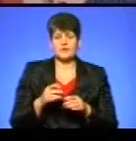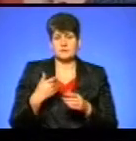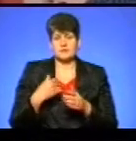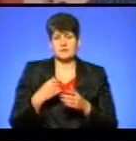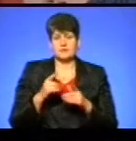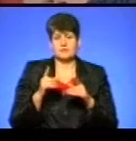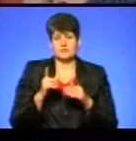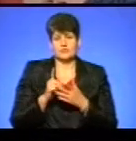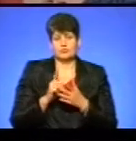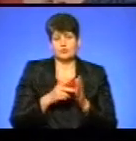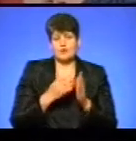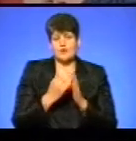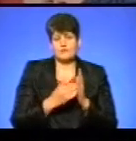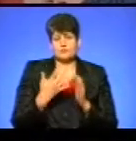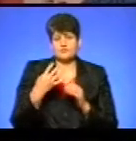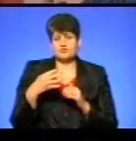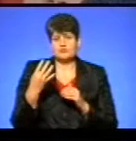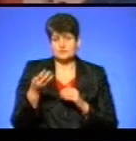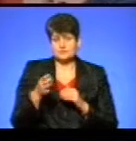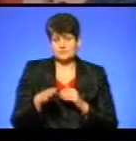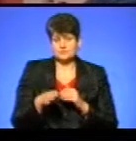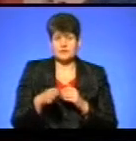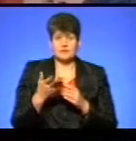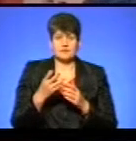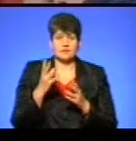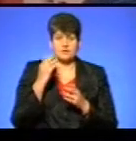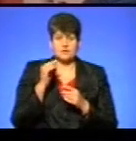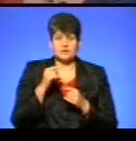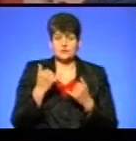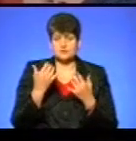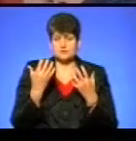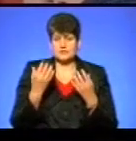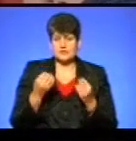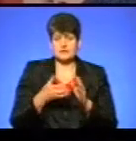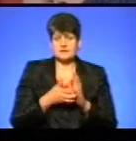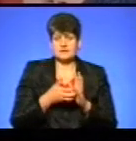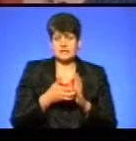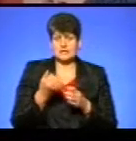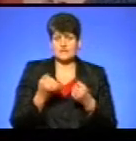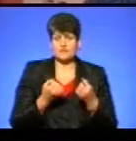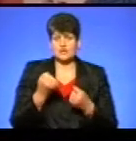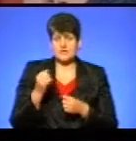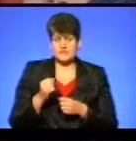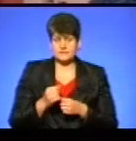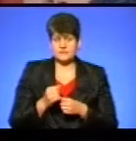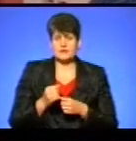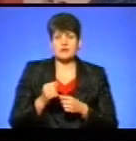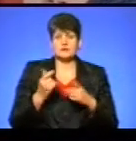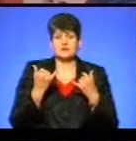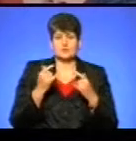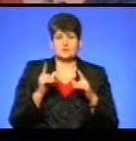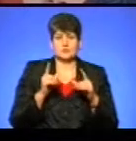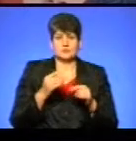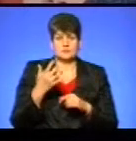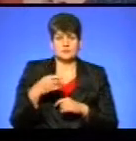виходити на лінію 54 одиниці. Раховуючи те, що на сьогоднішній день у нас не вистачає водіїв, на лінію нині вийшло